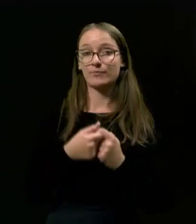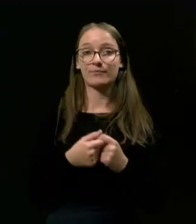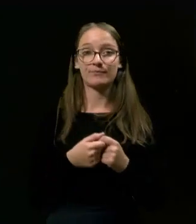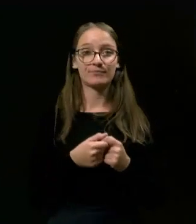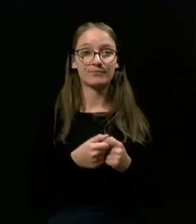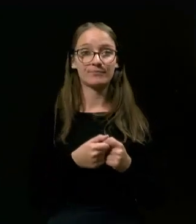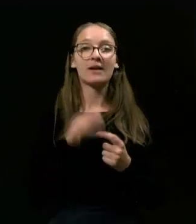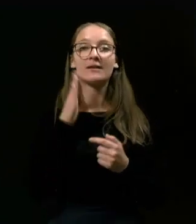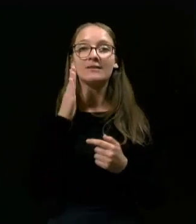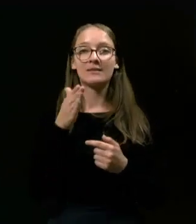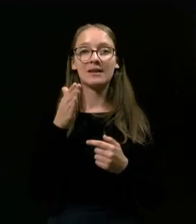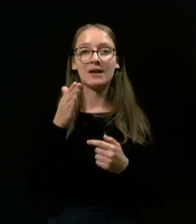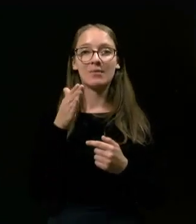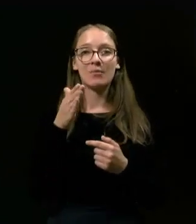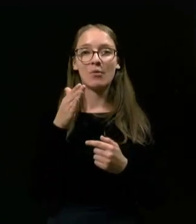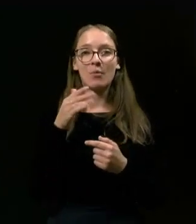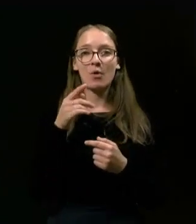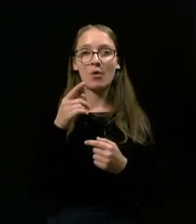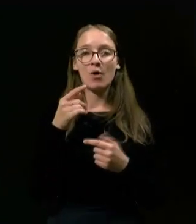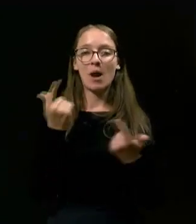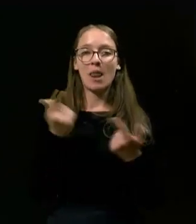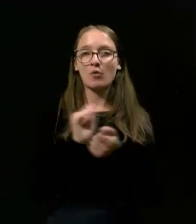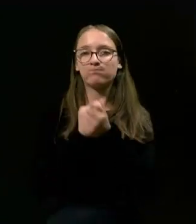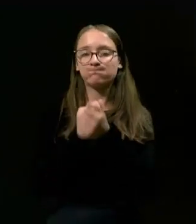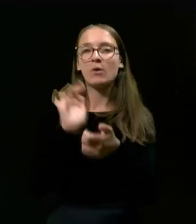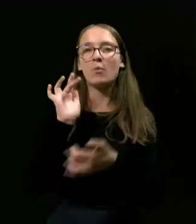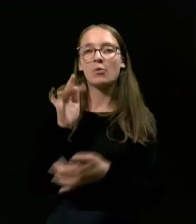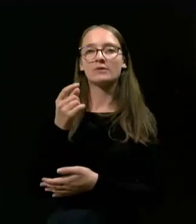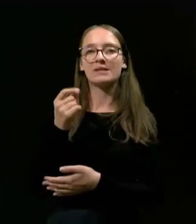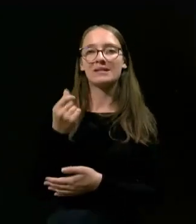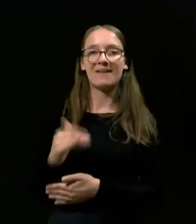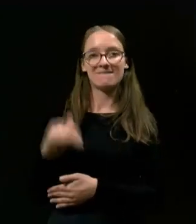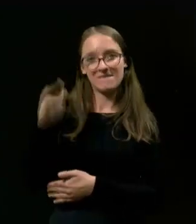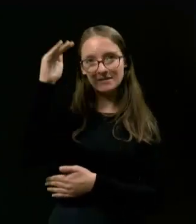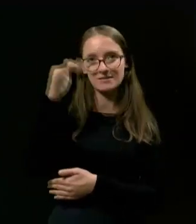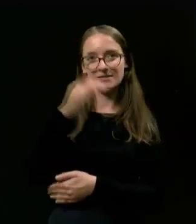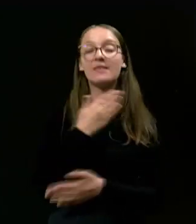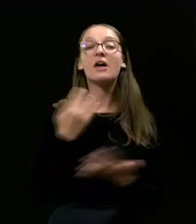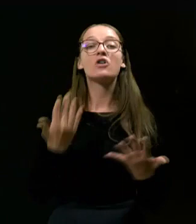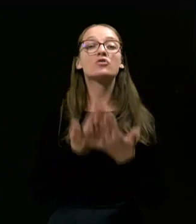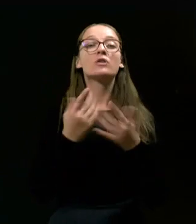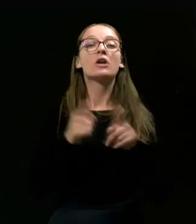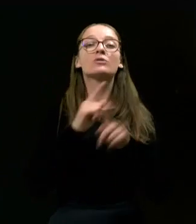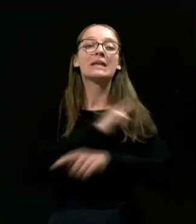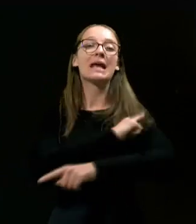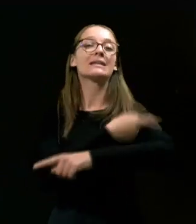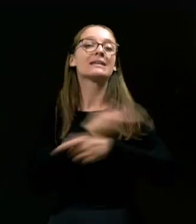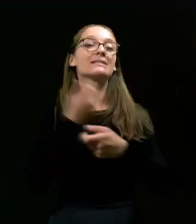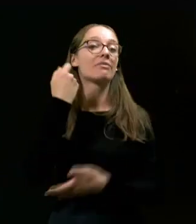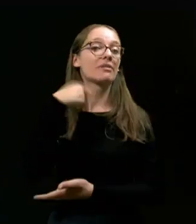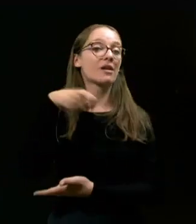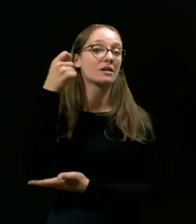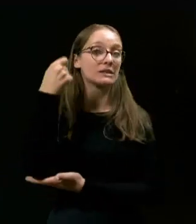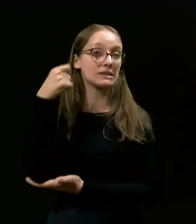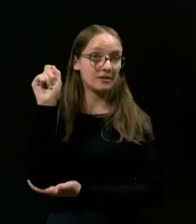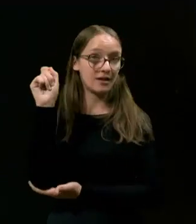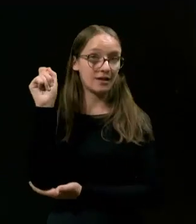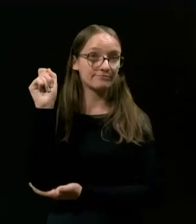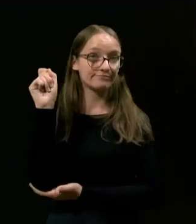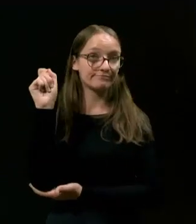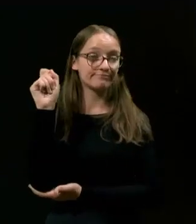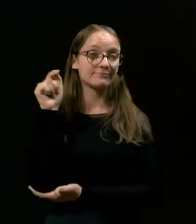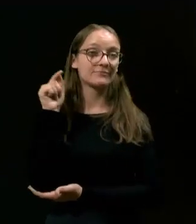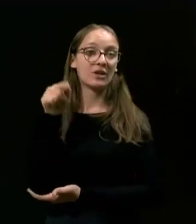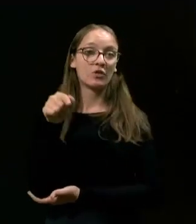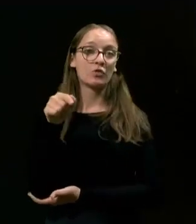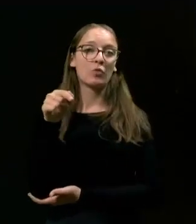da bomo napovedali vojno inflacij. Naš sovražnik je energetska drahinja. Ker